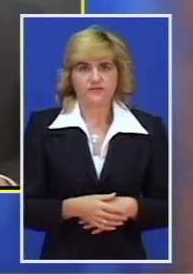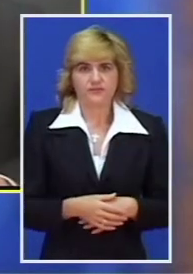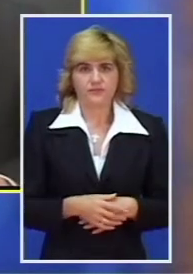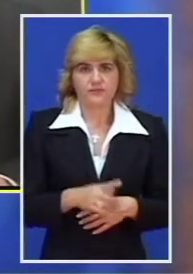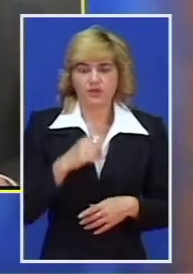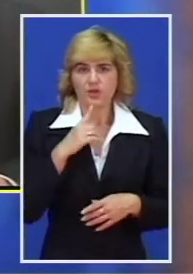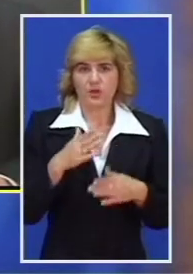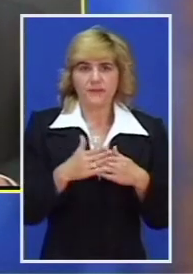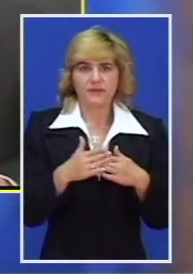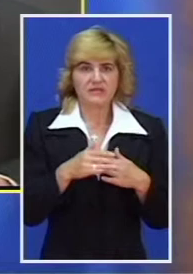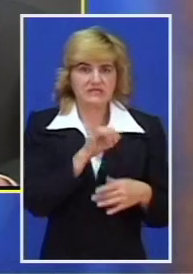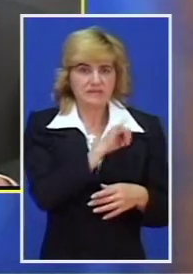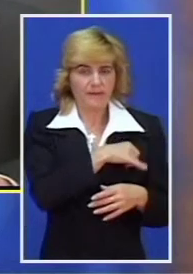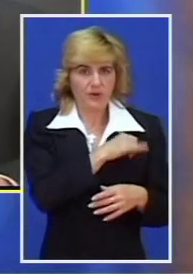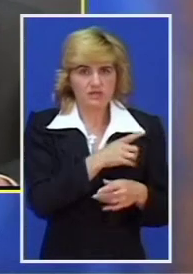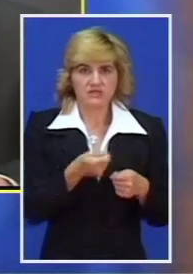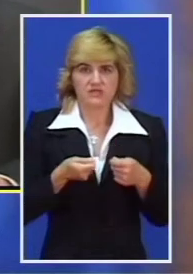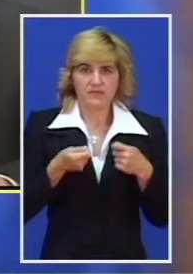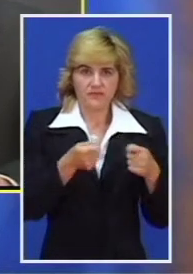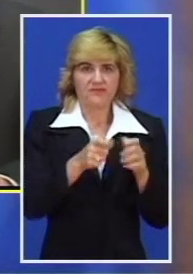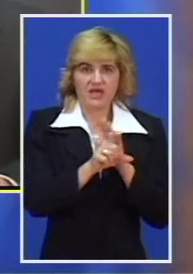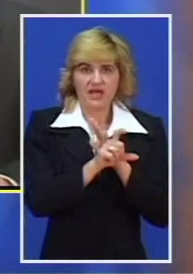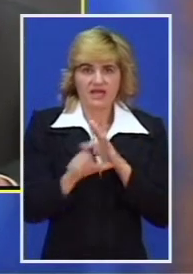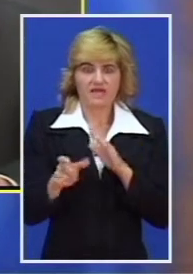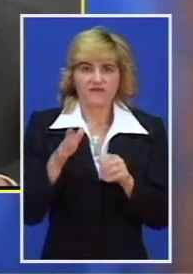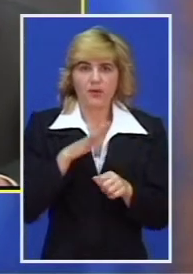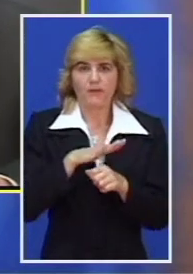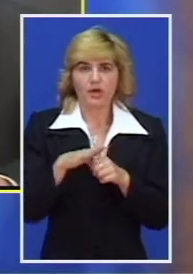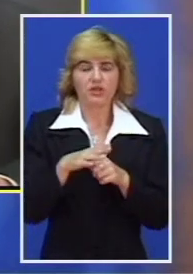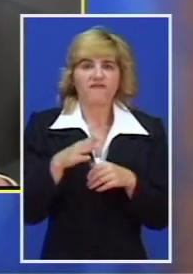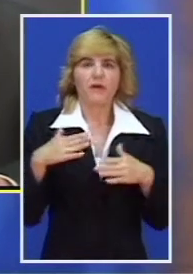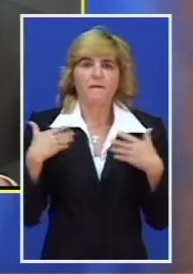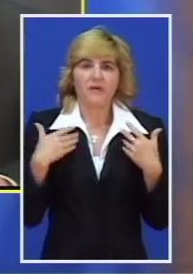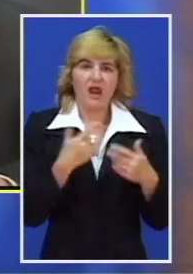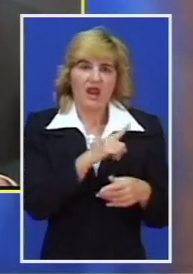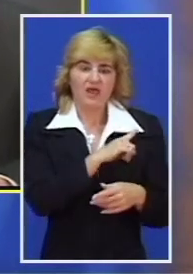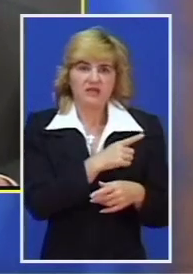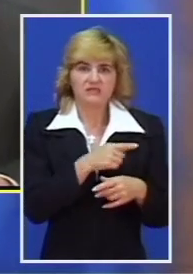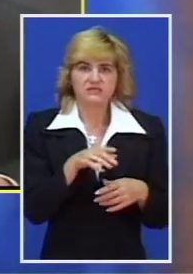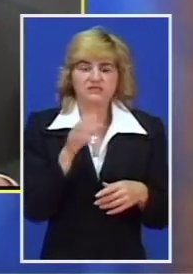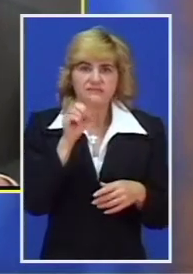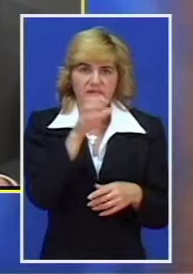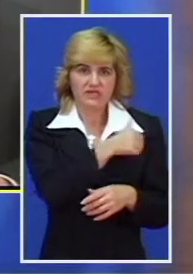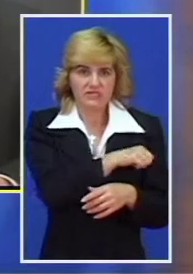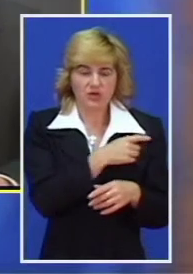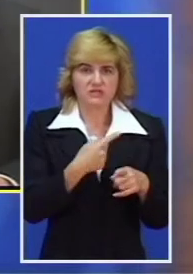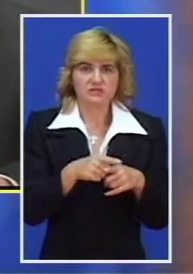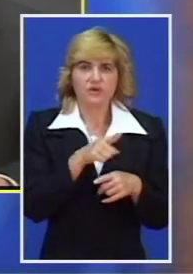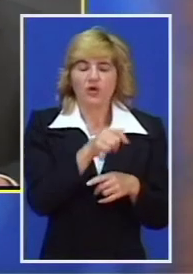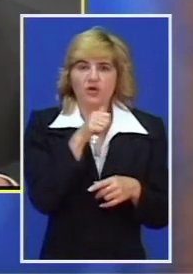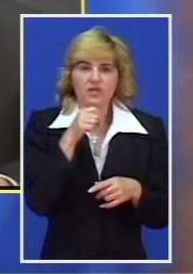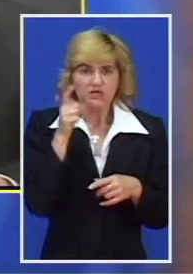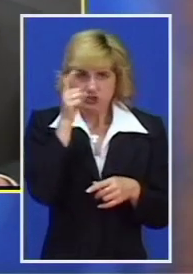Pripadnici policijske uprave Subotici podneli su krivičnu prijavu protiv maloletnog VČ starog 15 godine iz Subotice zbog postojanja